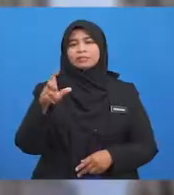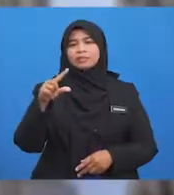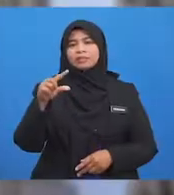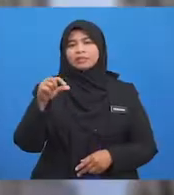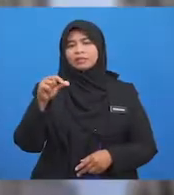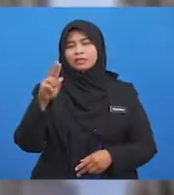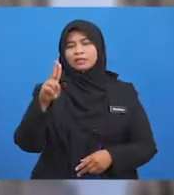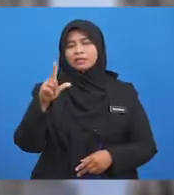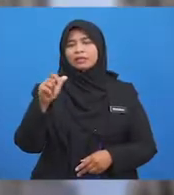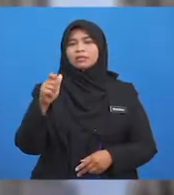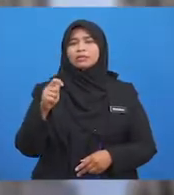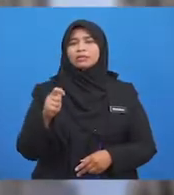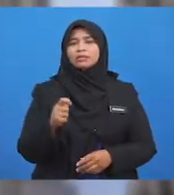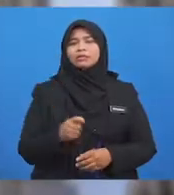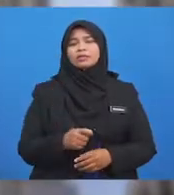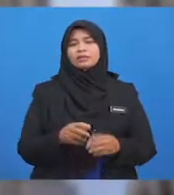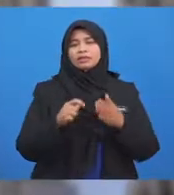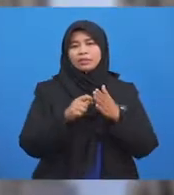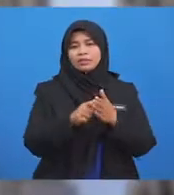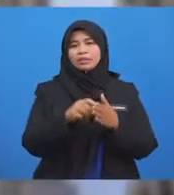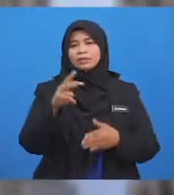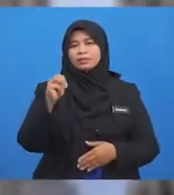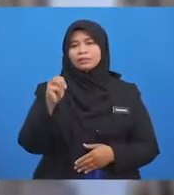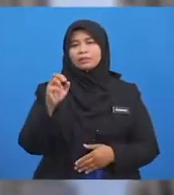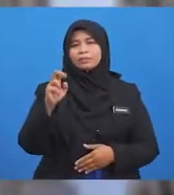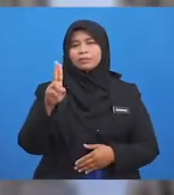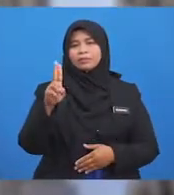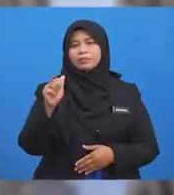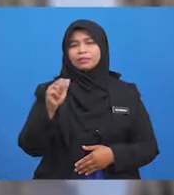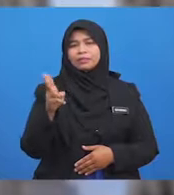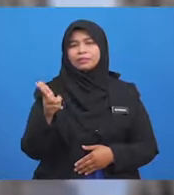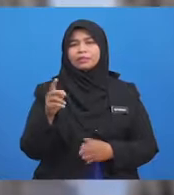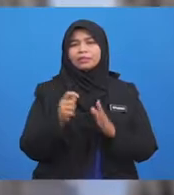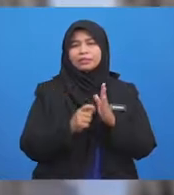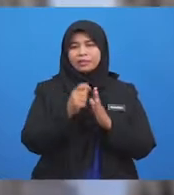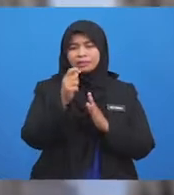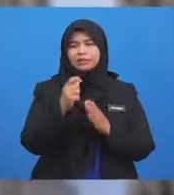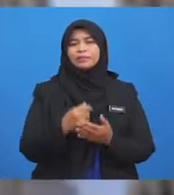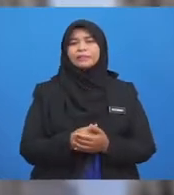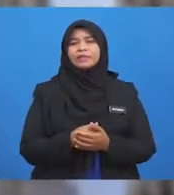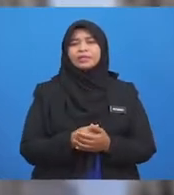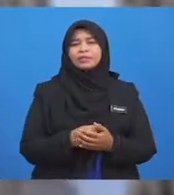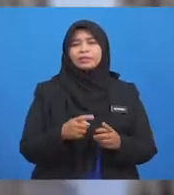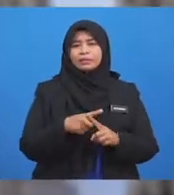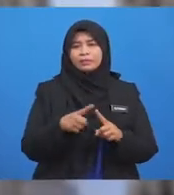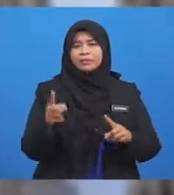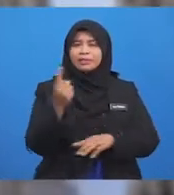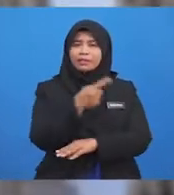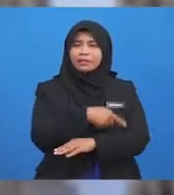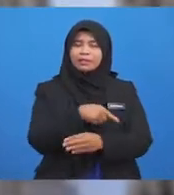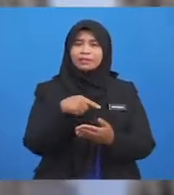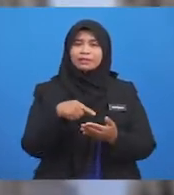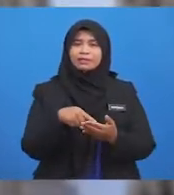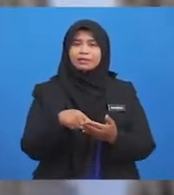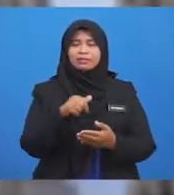jaga pergaulan yang ikhti Tanda maruah kita tinggi dan sangat mahal Namun, hari ini ustazah bukan nak